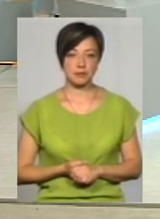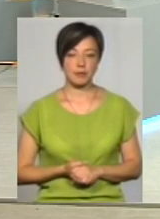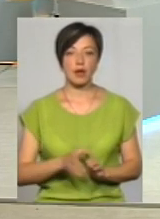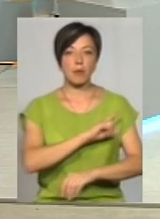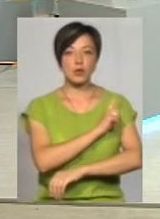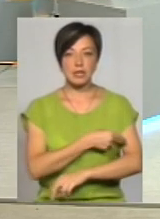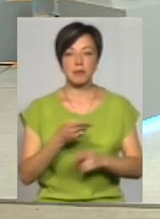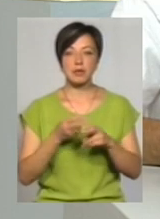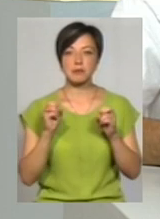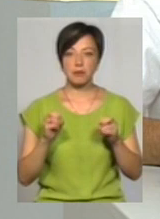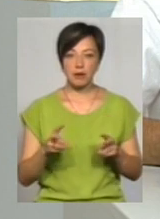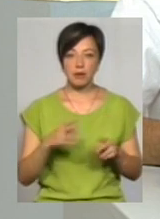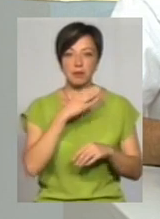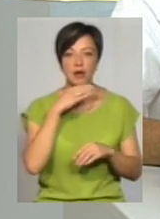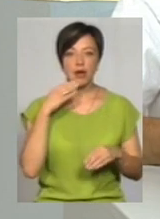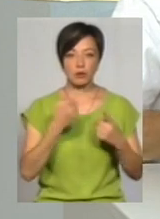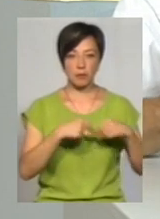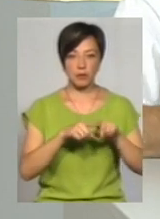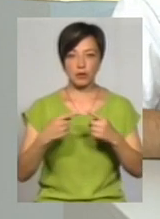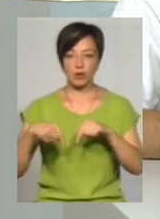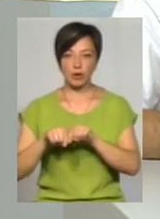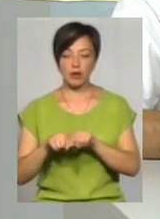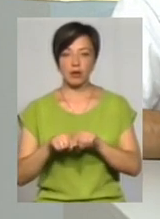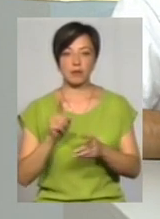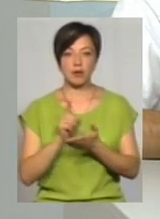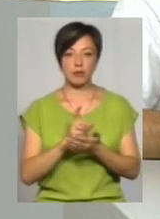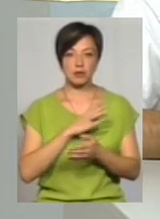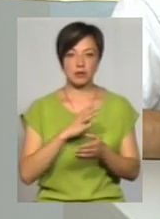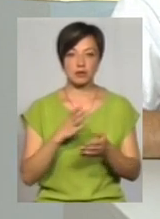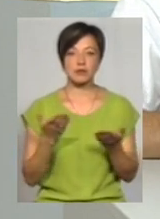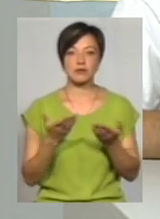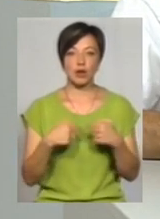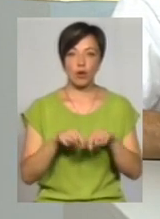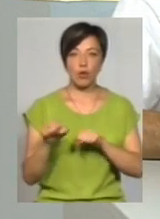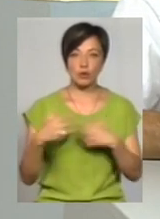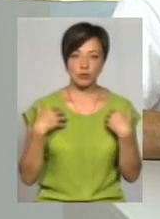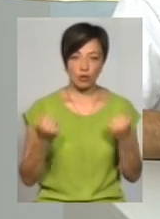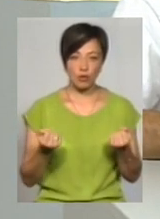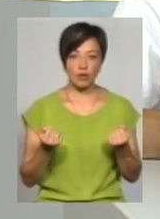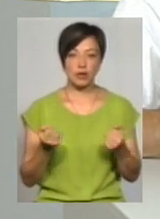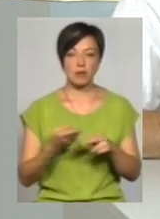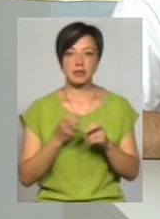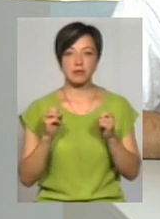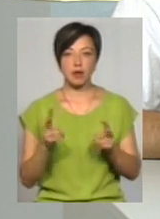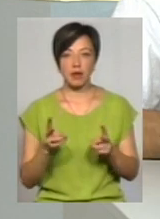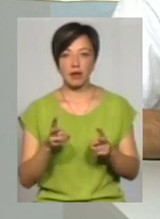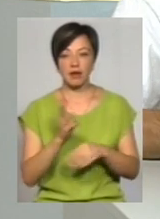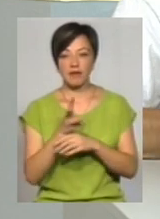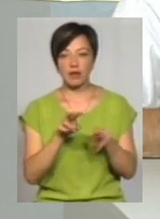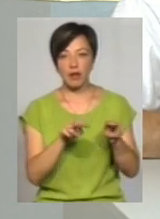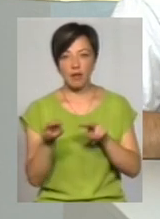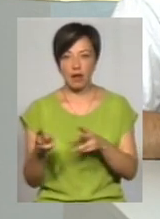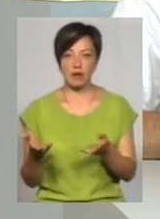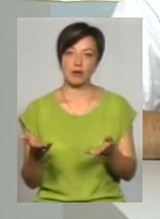Посилення безпеки, воно багато підрозділів має. Посилення безпеки в сфері, в чому? Охорони здоров'я, безпеки відеонагляду,